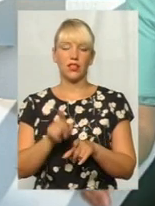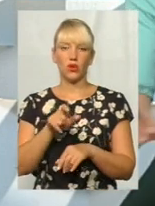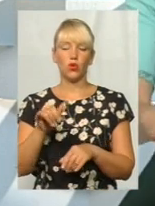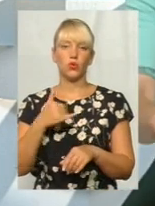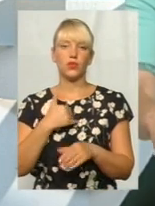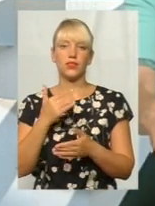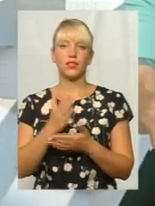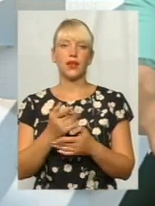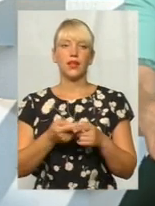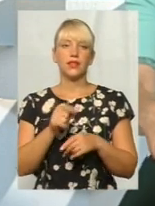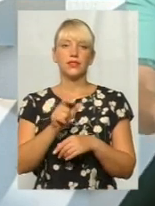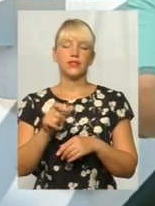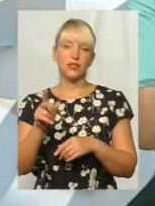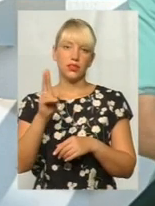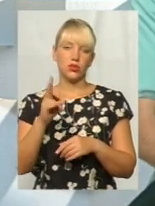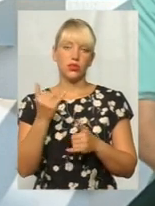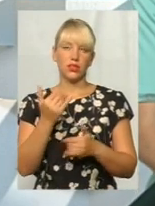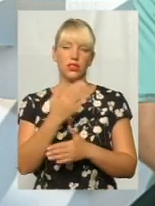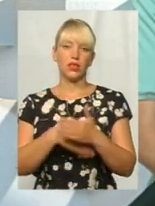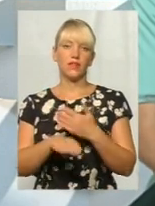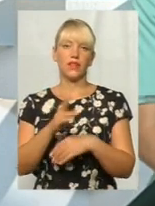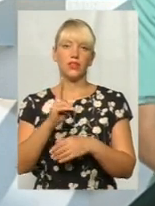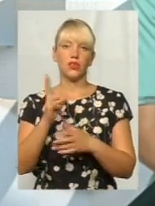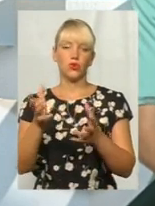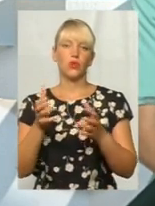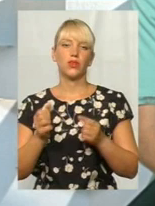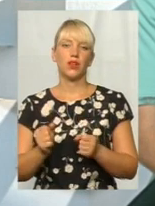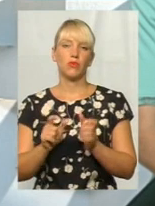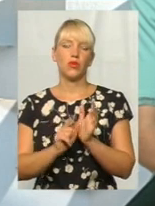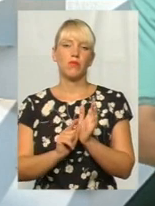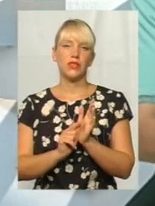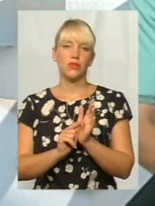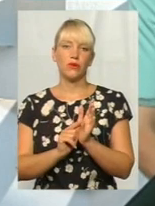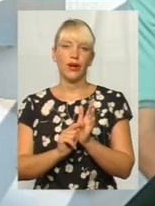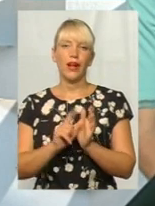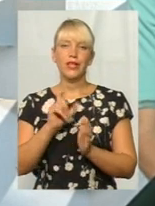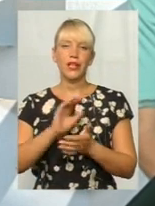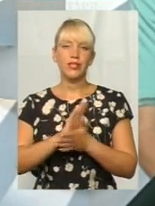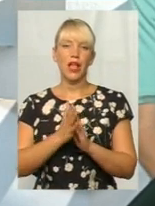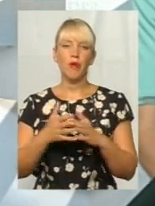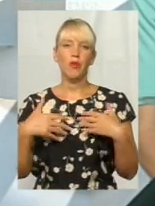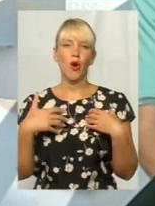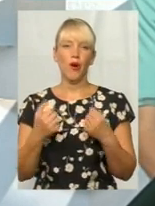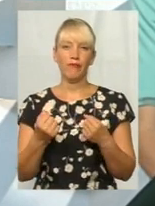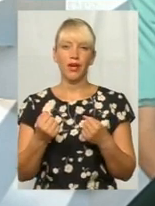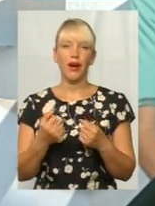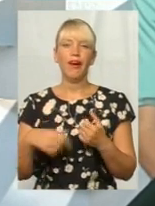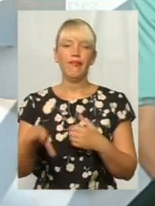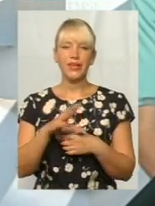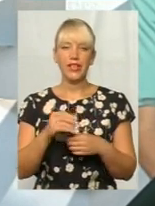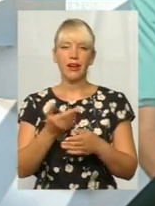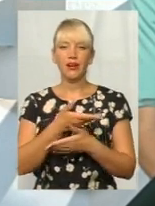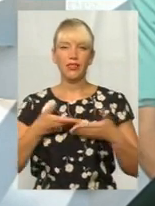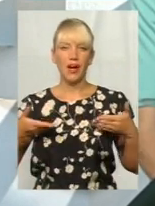Ті, хто нині інваліди і отримують пенсію за станом здоров'я. Всіх